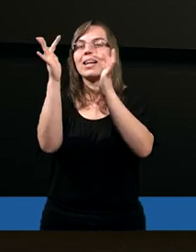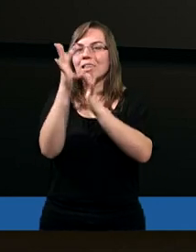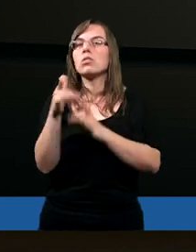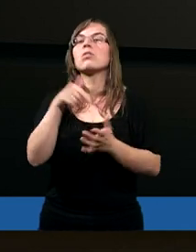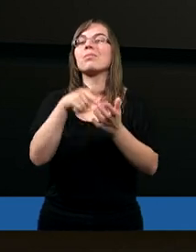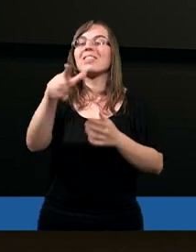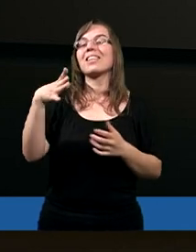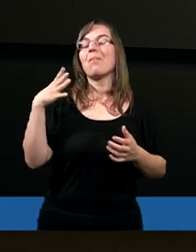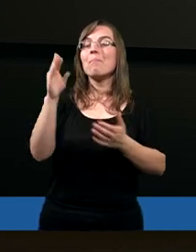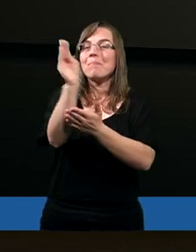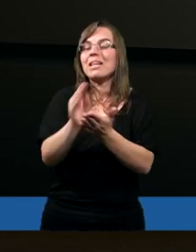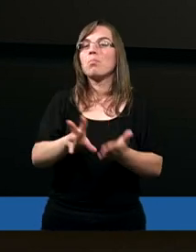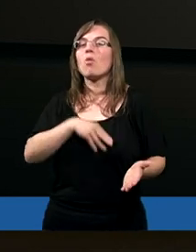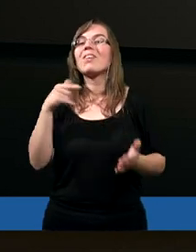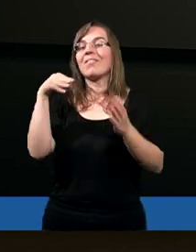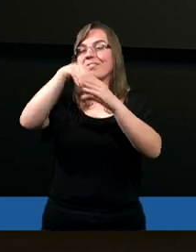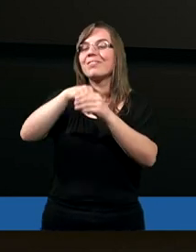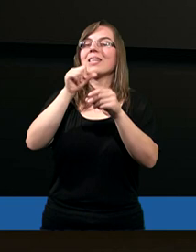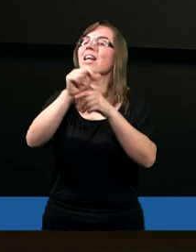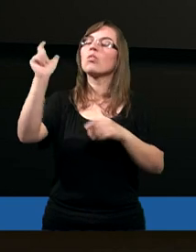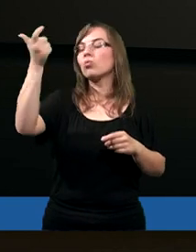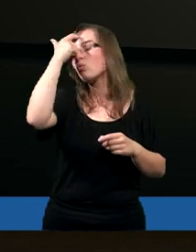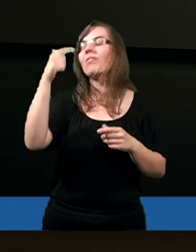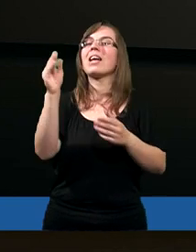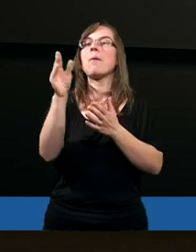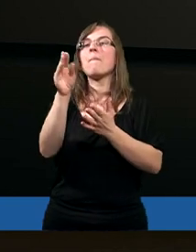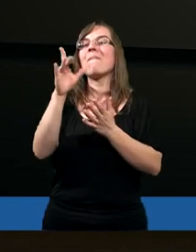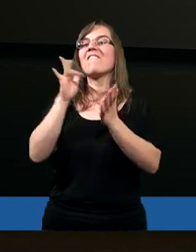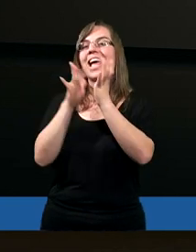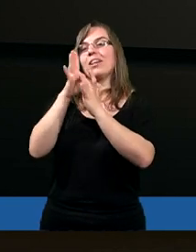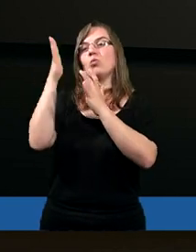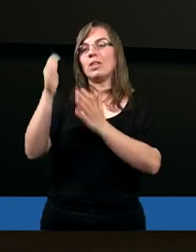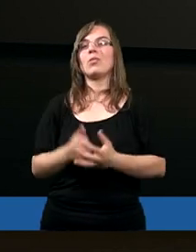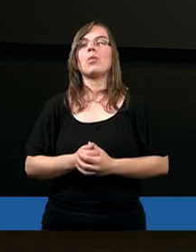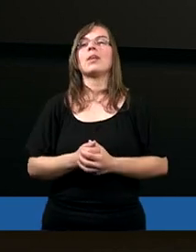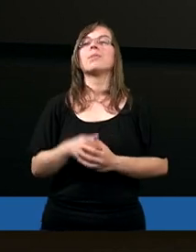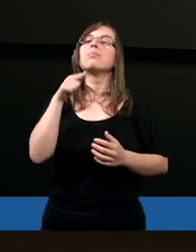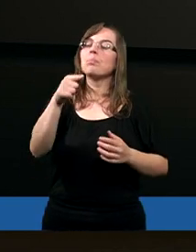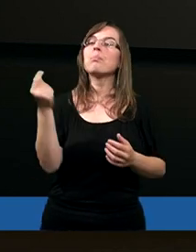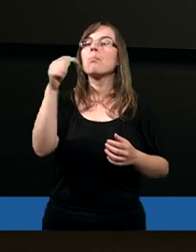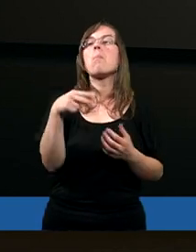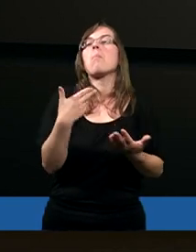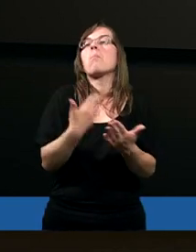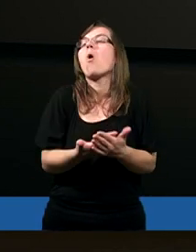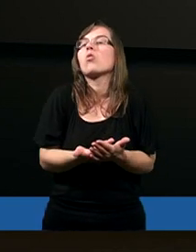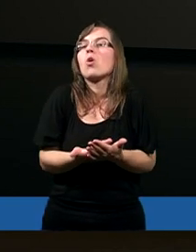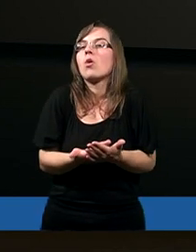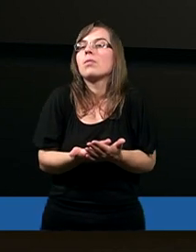Cała wartość Pisma Świętego to jest Chrystus. Chrystus zresztą sam powiedział, że on przyszedł nie po to,